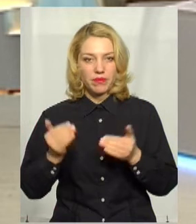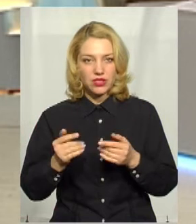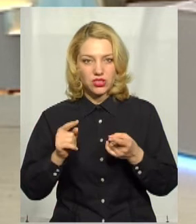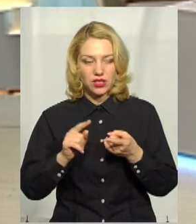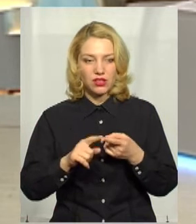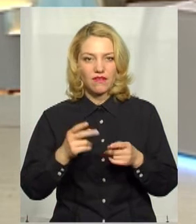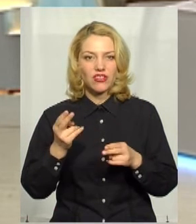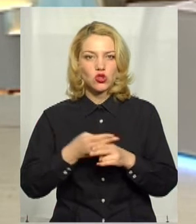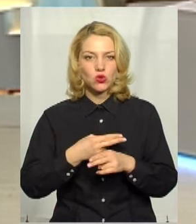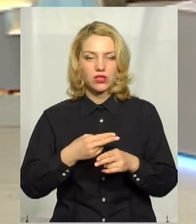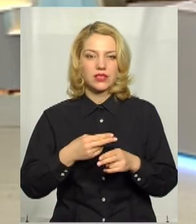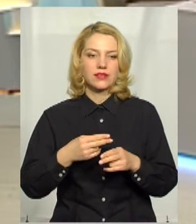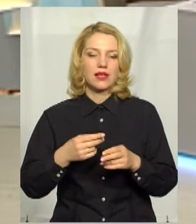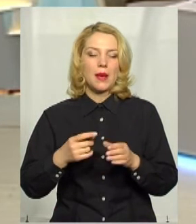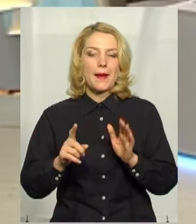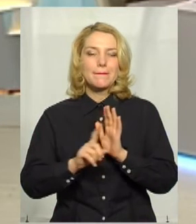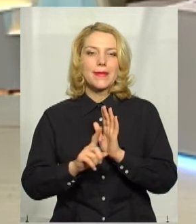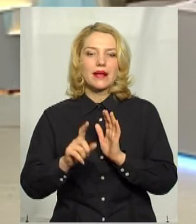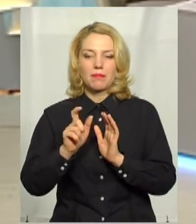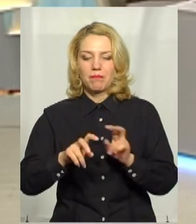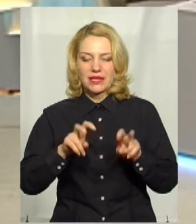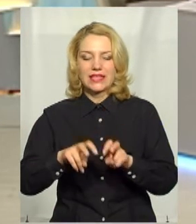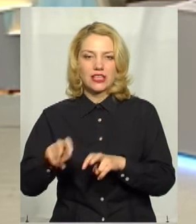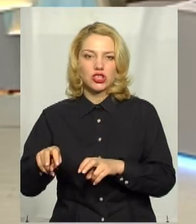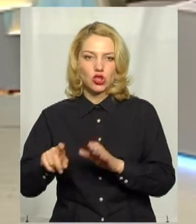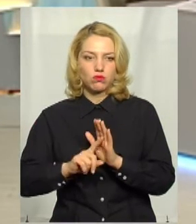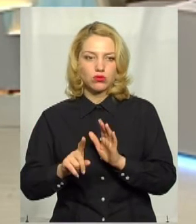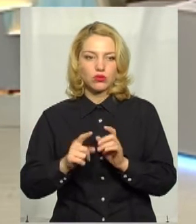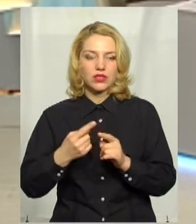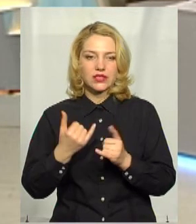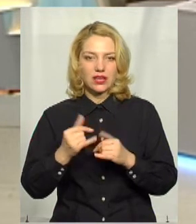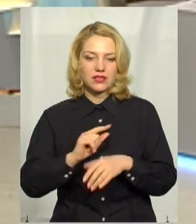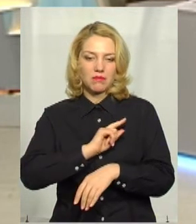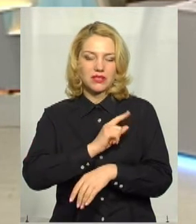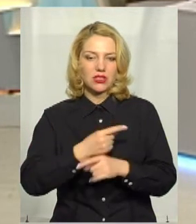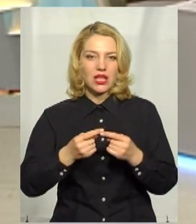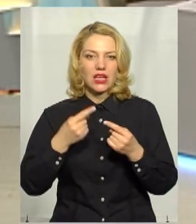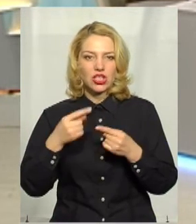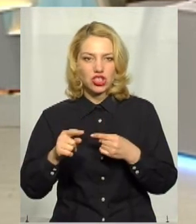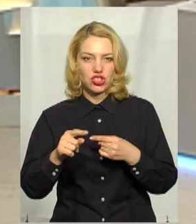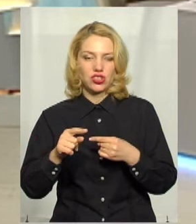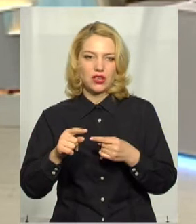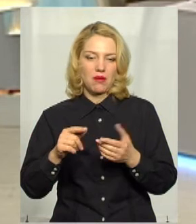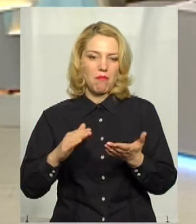-друге, відсутність пасажиропотоку. Наразі підсилено інші маршрути,